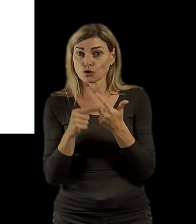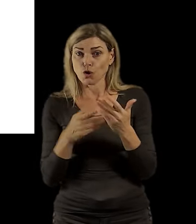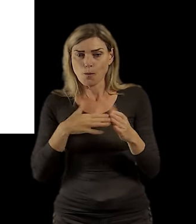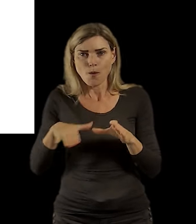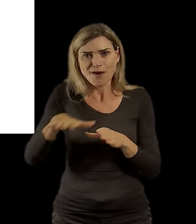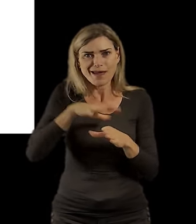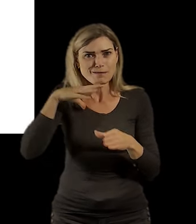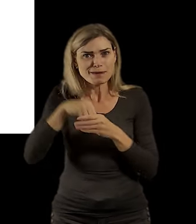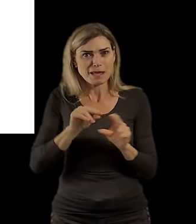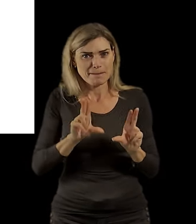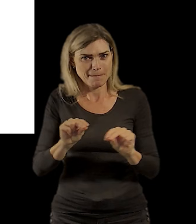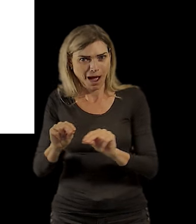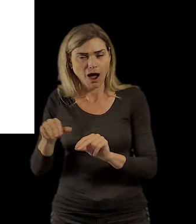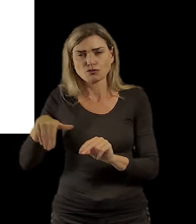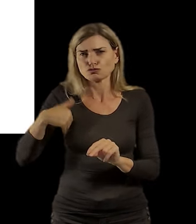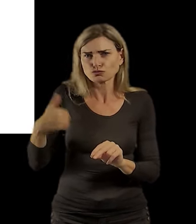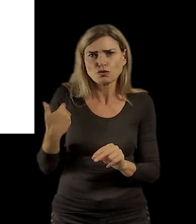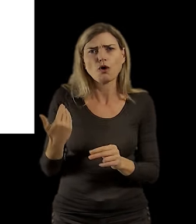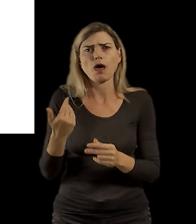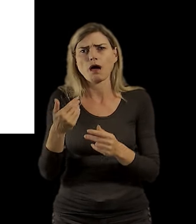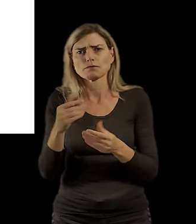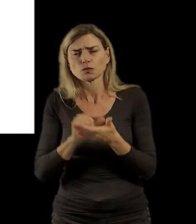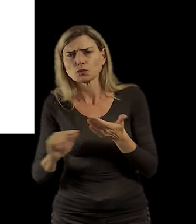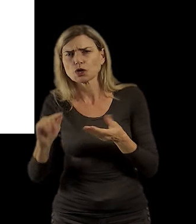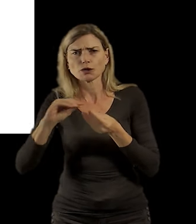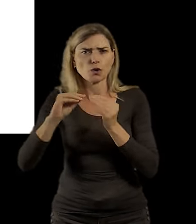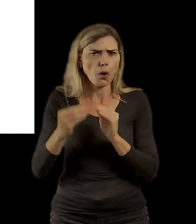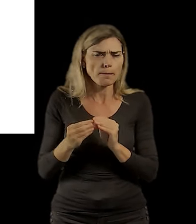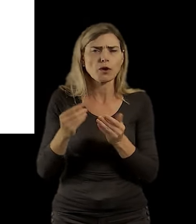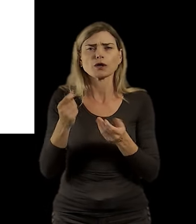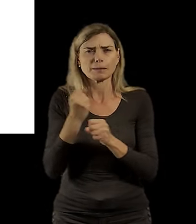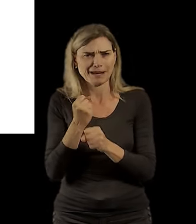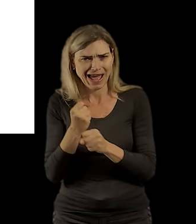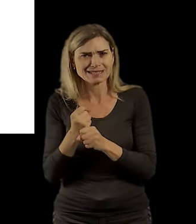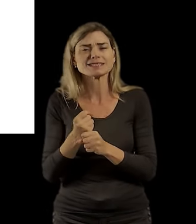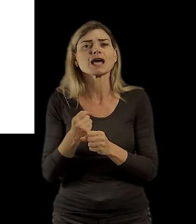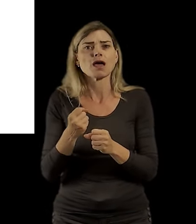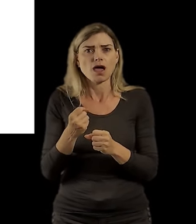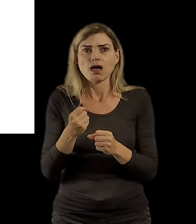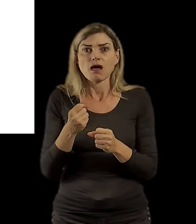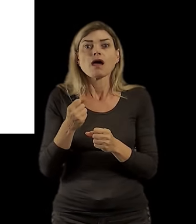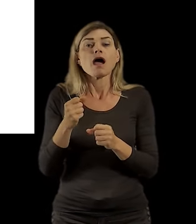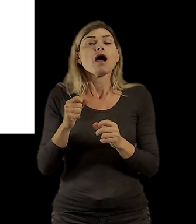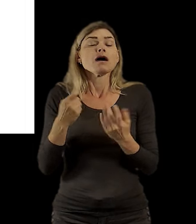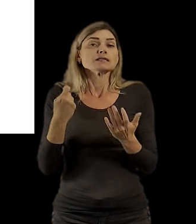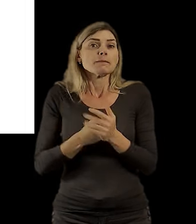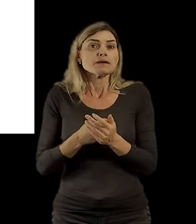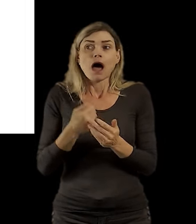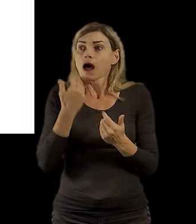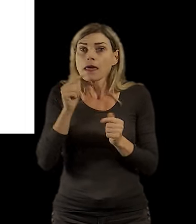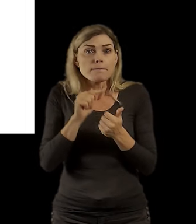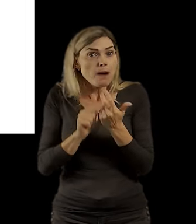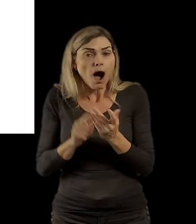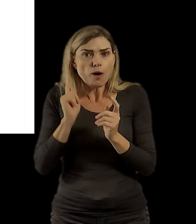tak v těch velkoměstech minulosti potřebujete intenzivně využívat tu dopravu na ty dlouhé vzdálenosti,